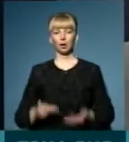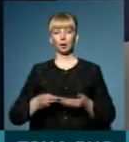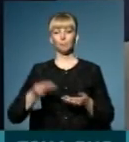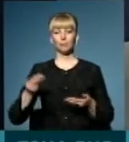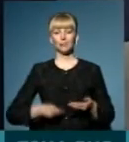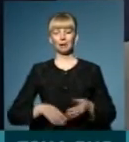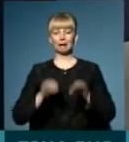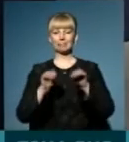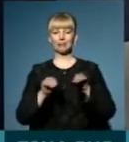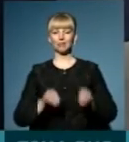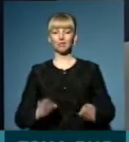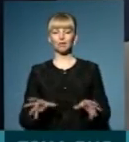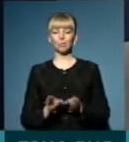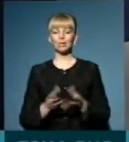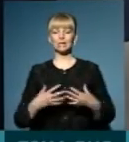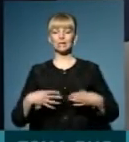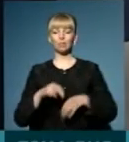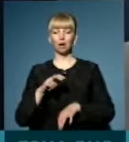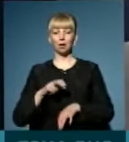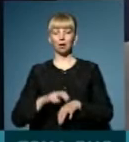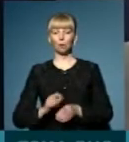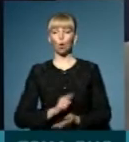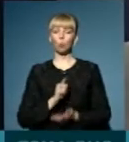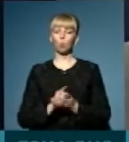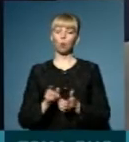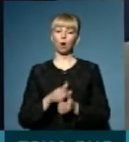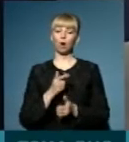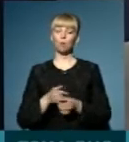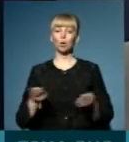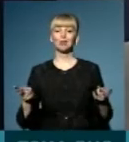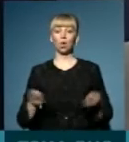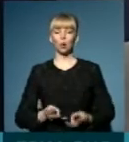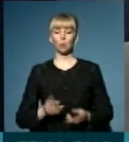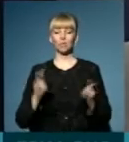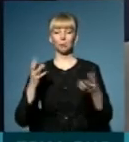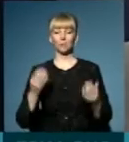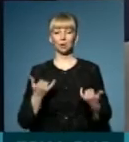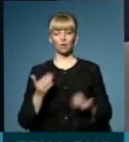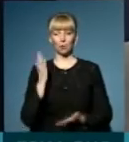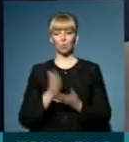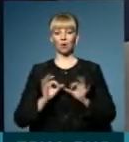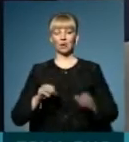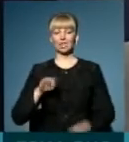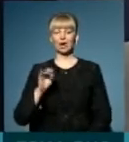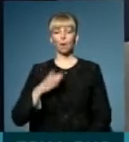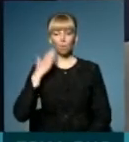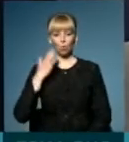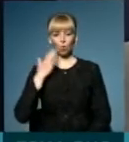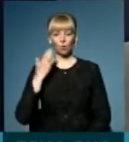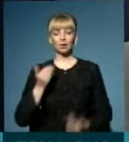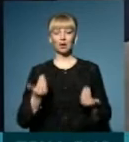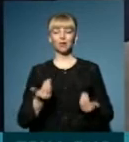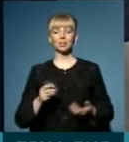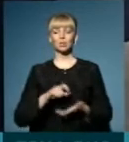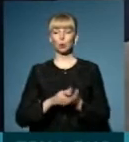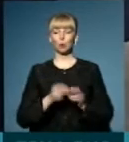Підписання декларації із сімейним лікарем. Обов'язкові чи необхідність тема дня? Сьогодні в прямому ефірі Терка Буковина. Для